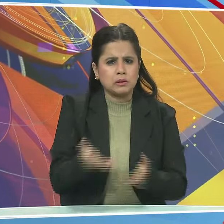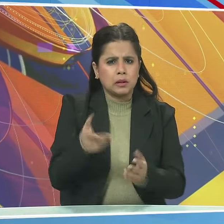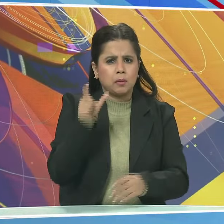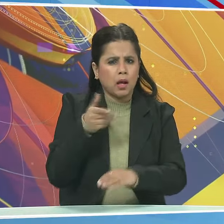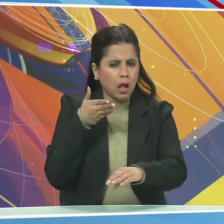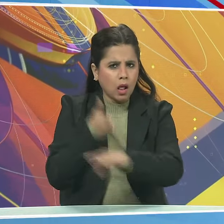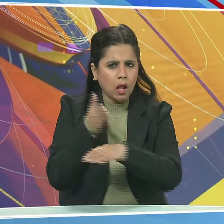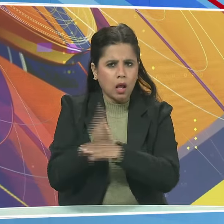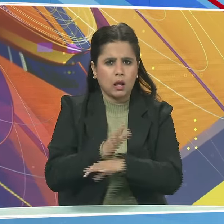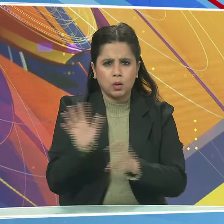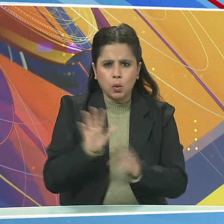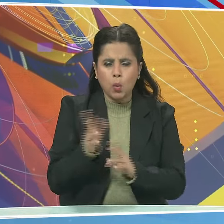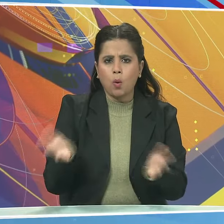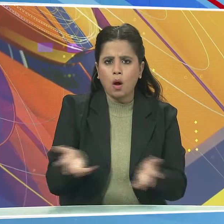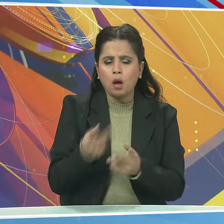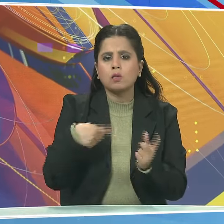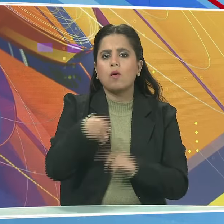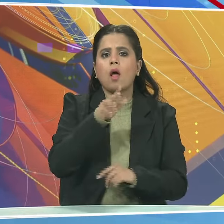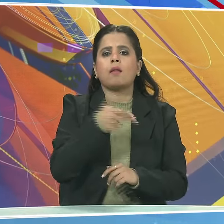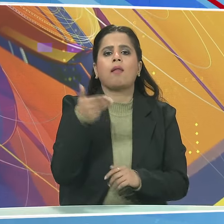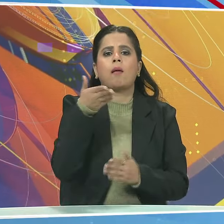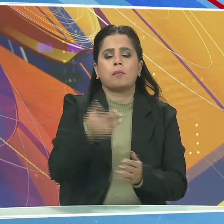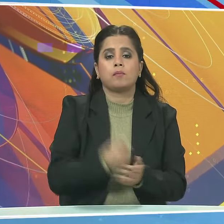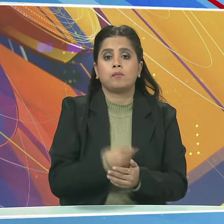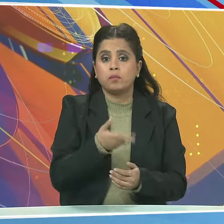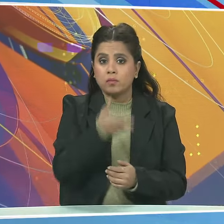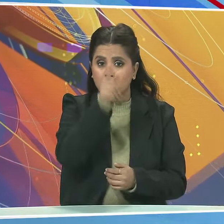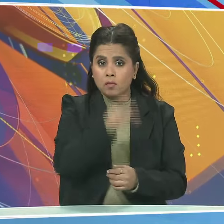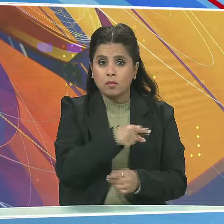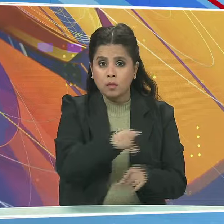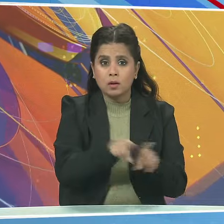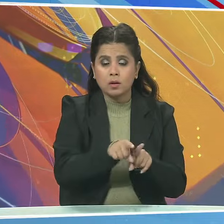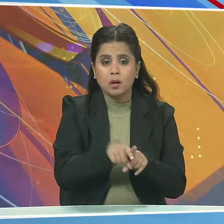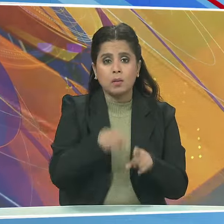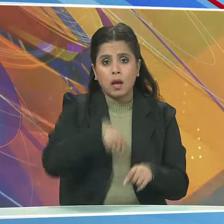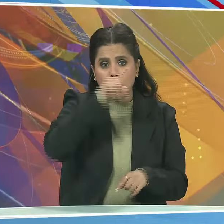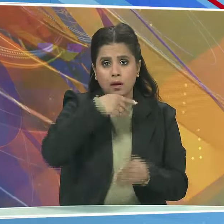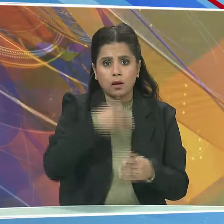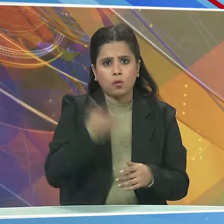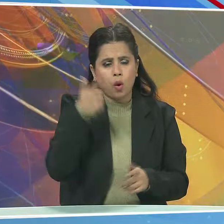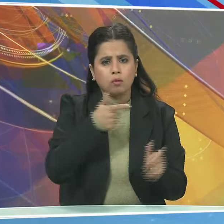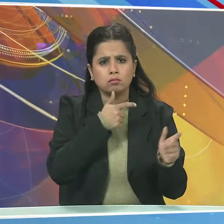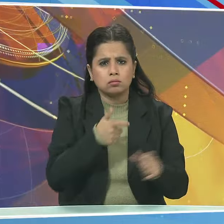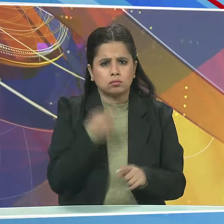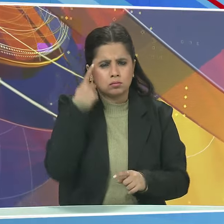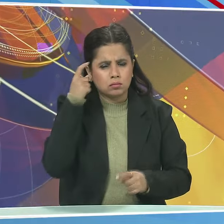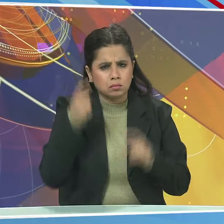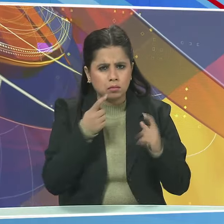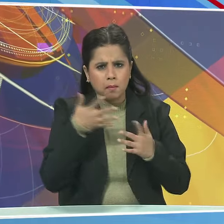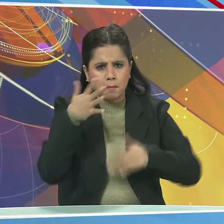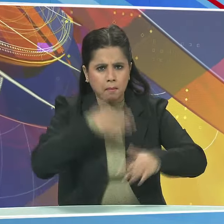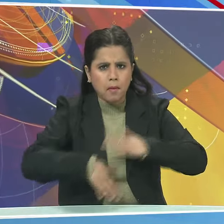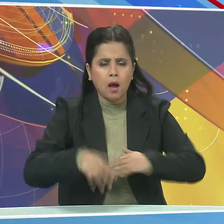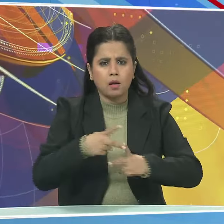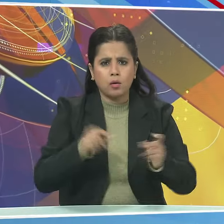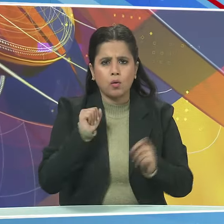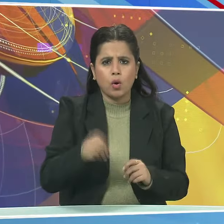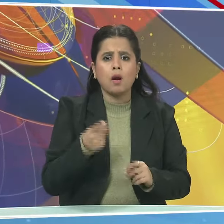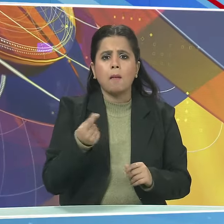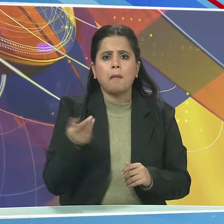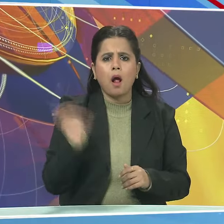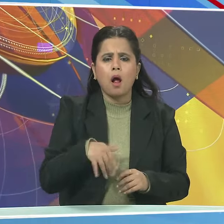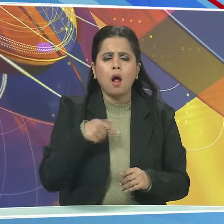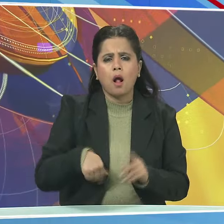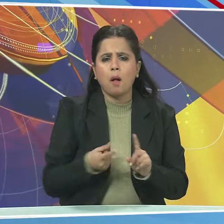का आरोप है इसके अलावा मक्की पर भारत में हमलों की योजना बनाने और अवैद